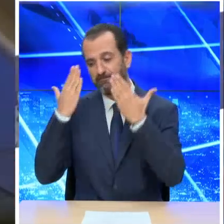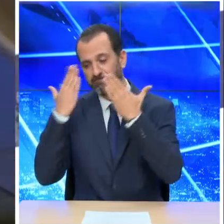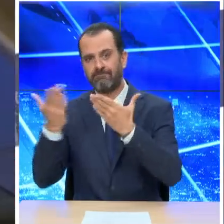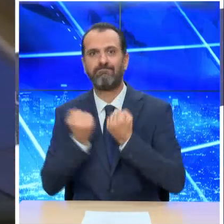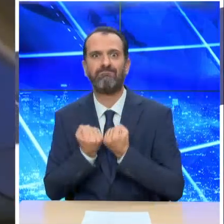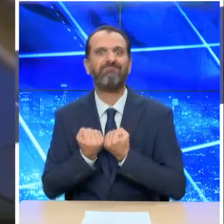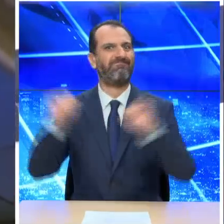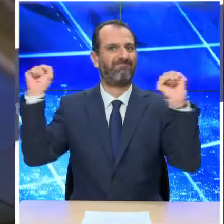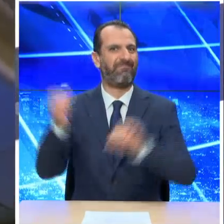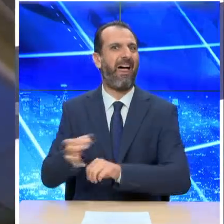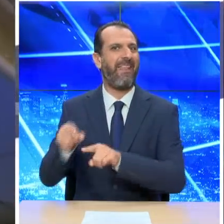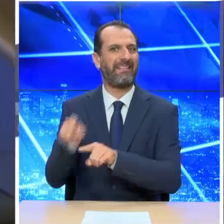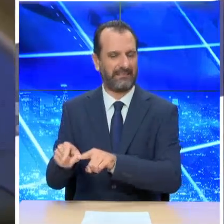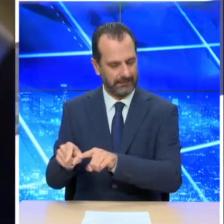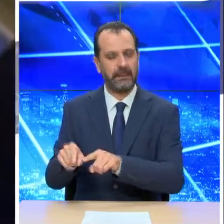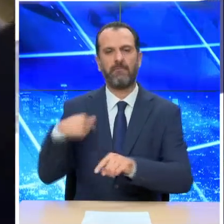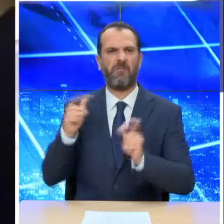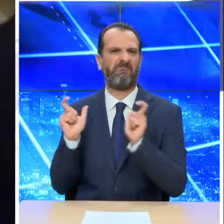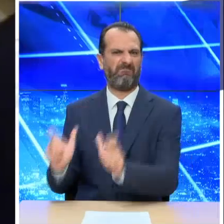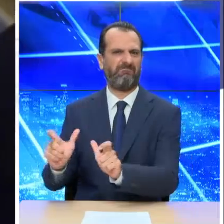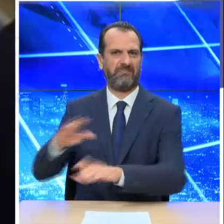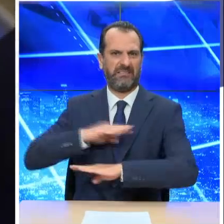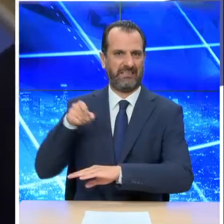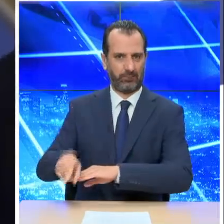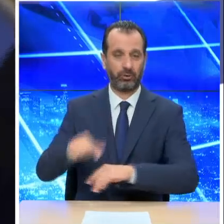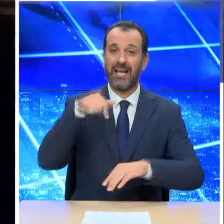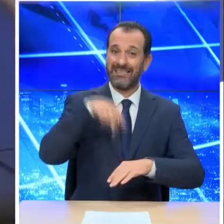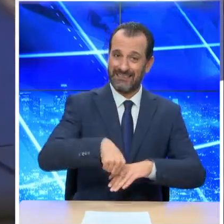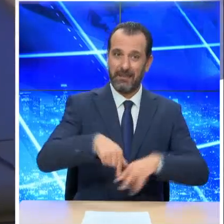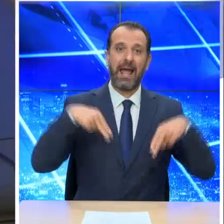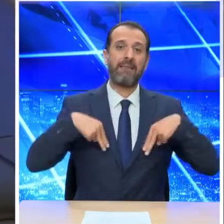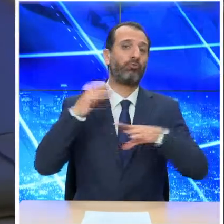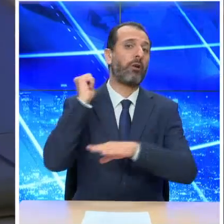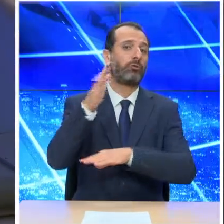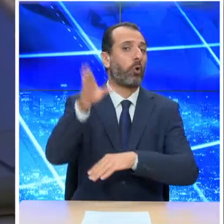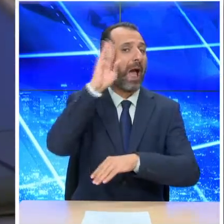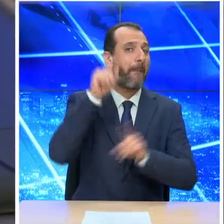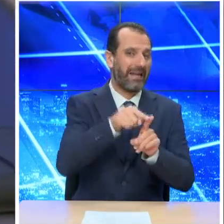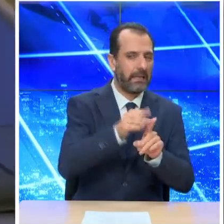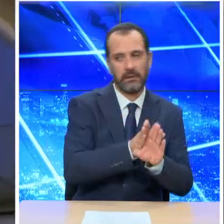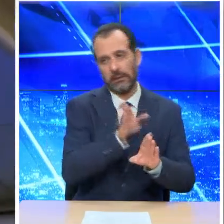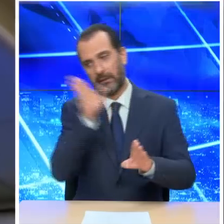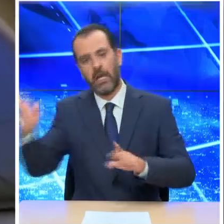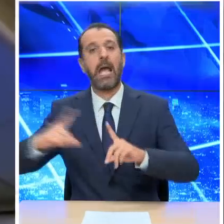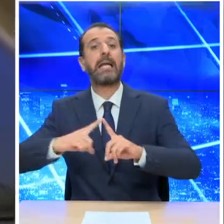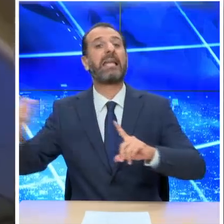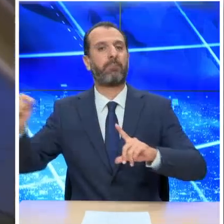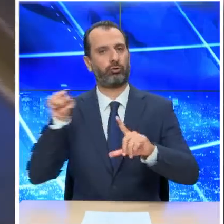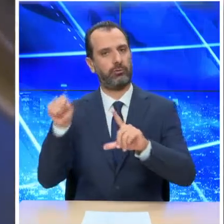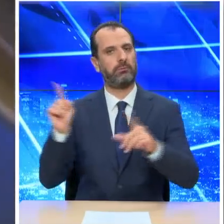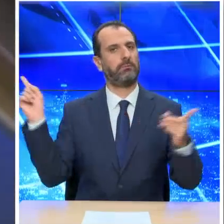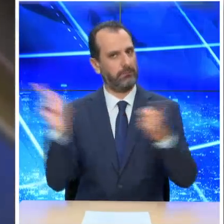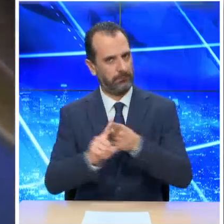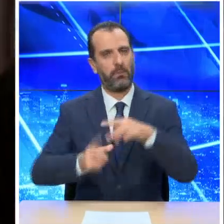ιδιαίτερο ενδιαφέρον αναμένεται και η σημερινή επίσκεψη του Αμερικανού Υπουργού Εξωτερικών Μάικ Πομπέο στην Κύπρο Ο κύριος Πομπέο θα